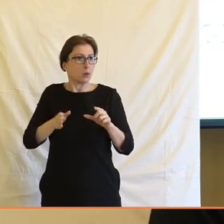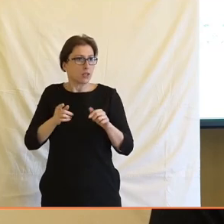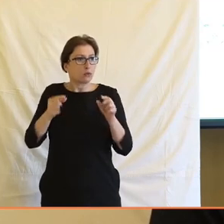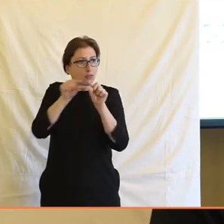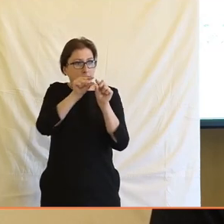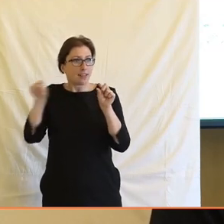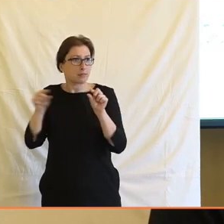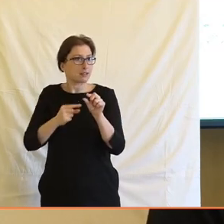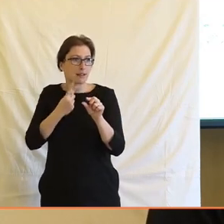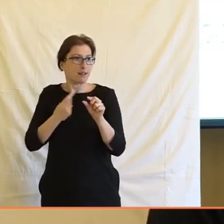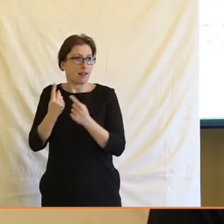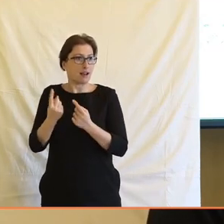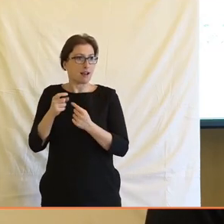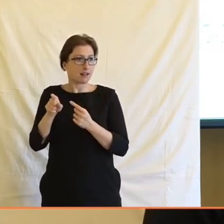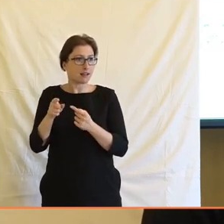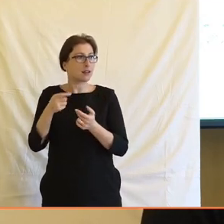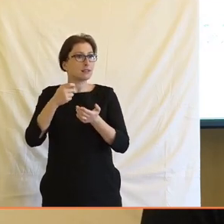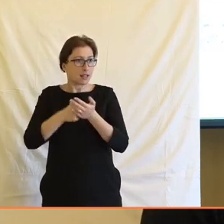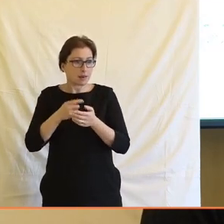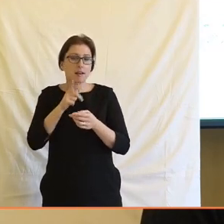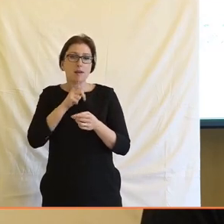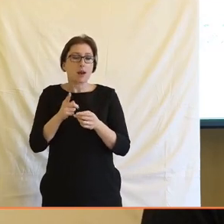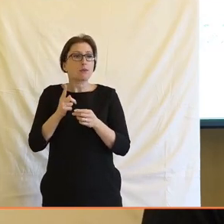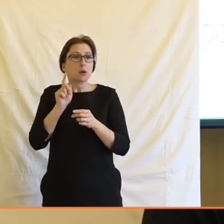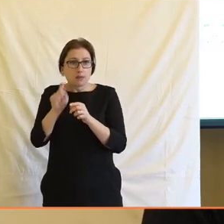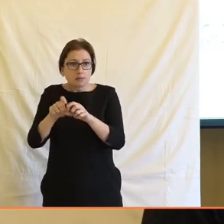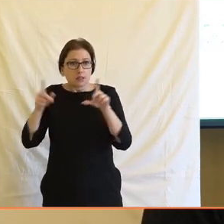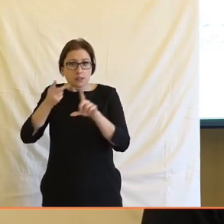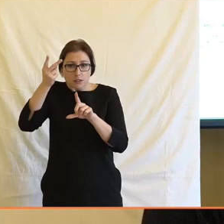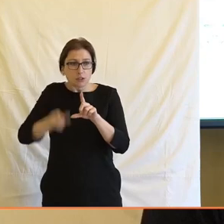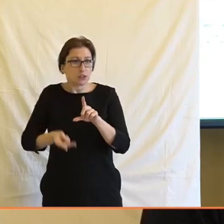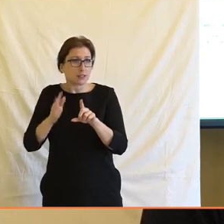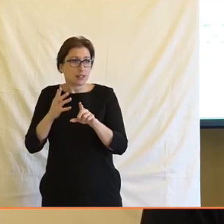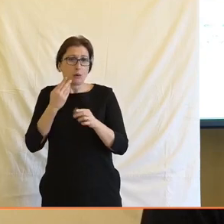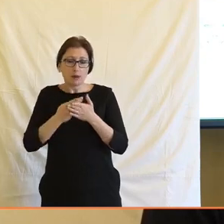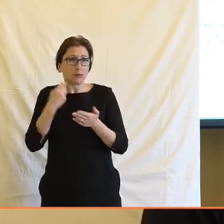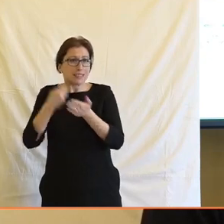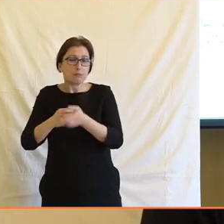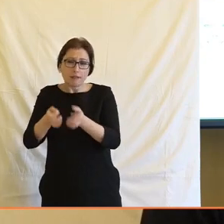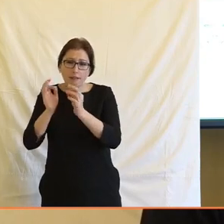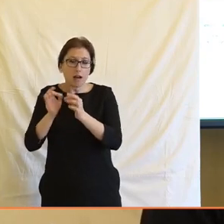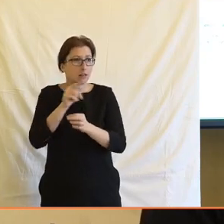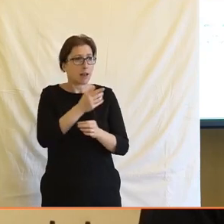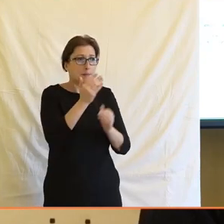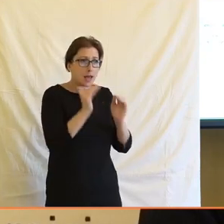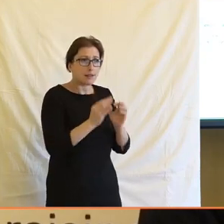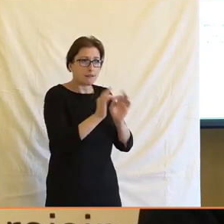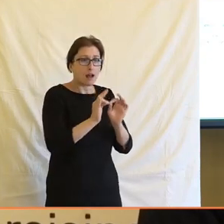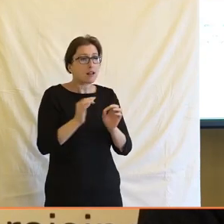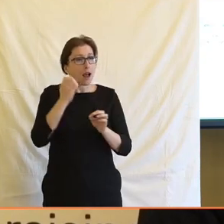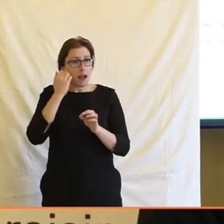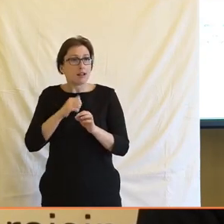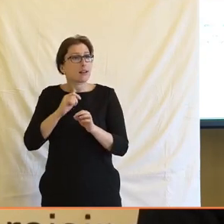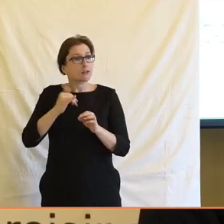poměrně velmi nízkou, překvapuje v podstatě velmi nízkou, přestože je zřetelné, že to je úplně jiná váhová kategorie, tak přesto tě lidé kliknou jako